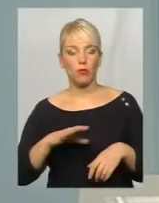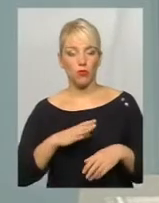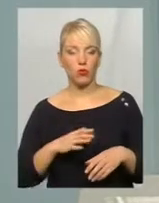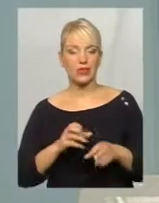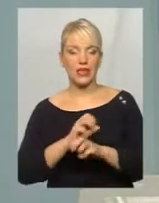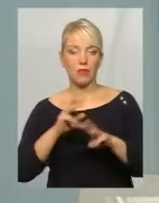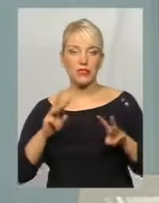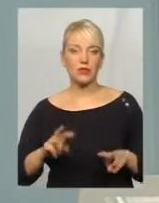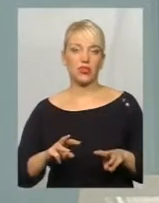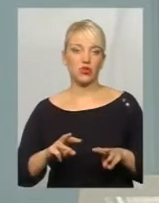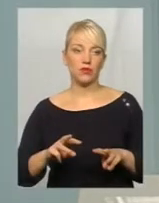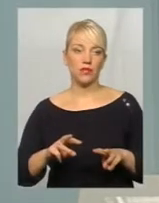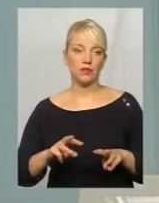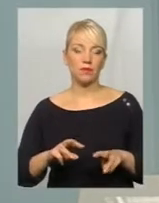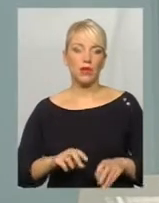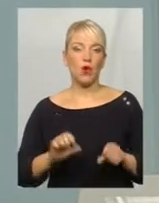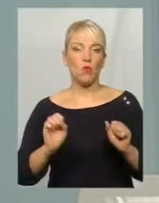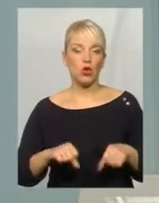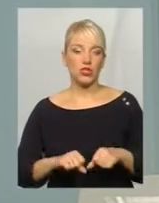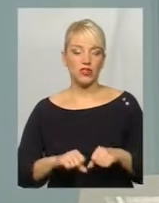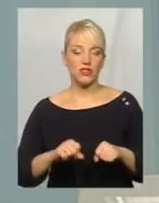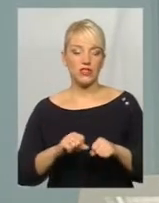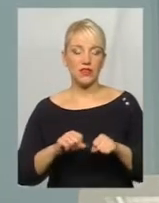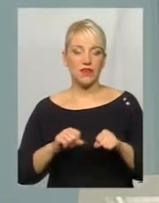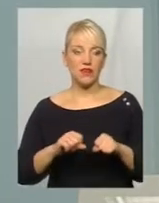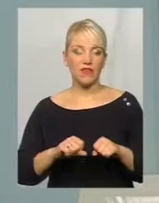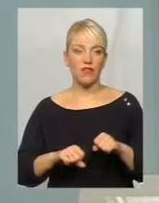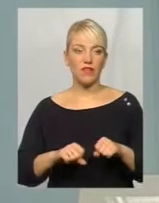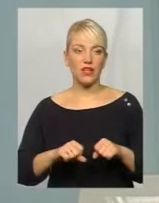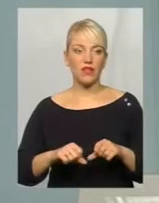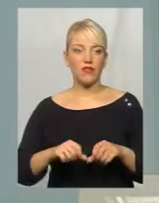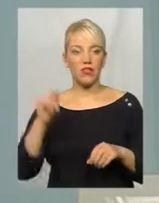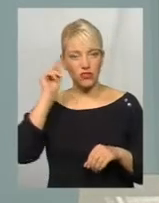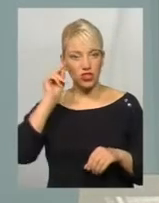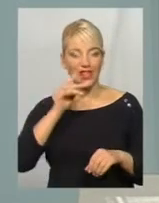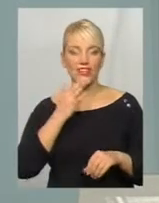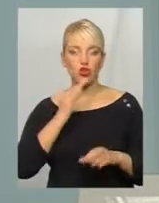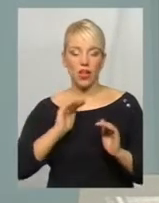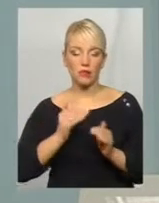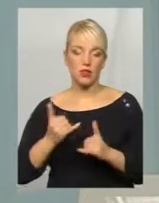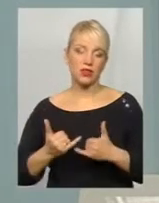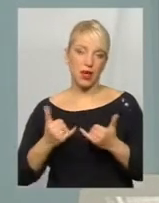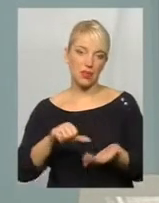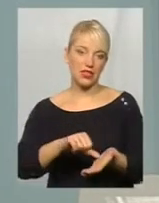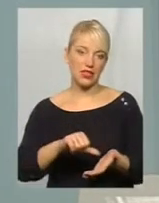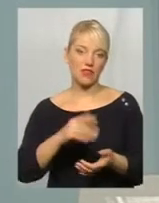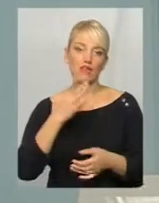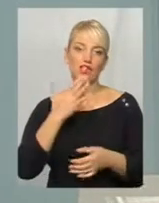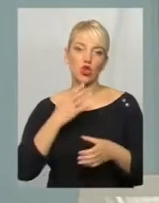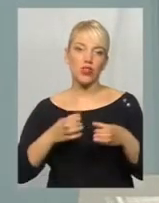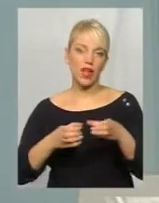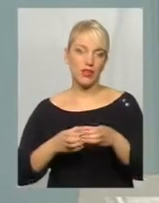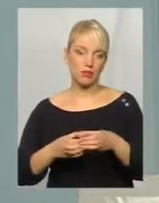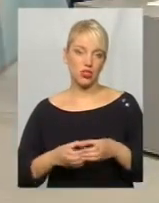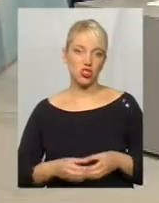ж таки забезпечувати можливість вивчення мови національної меншини для представників національних меншин та корінного населення